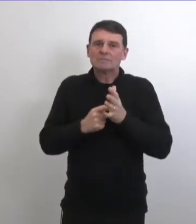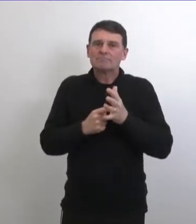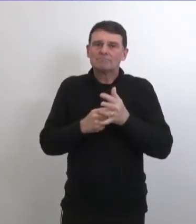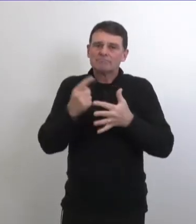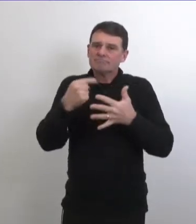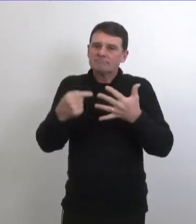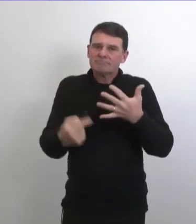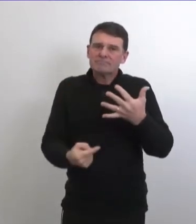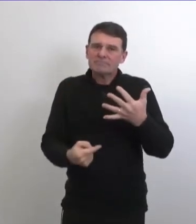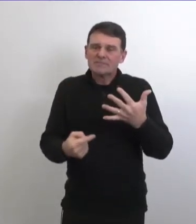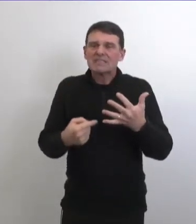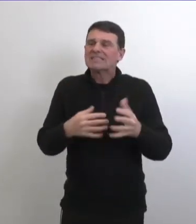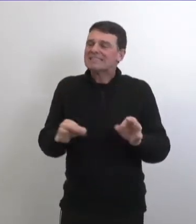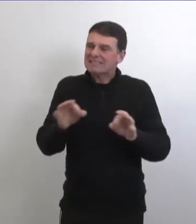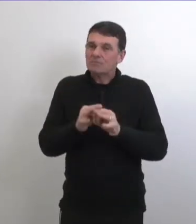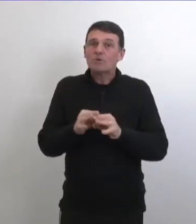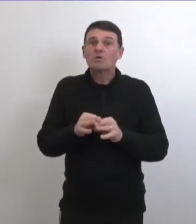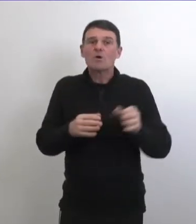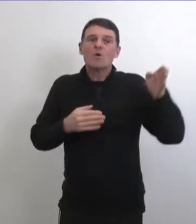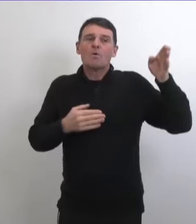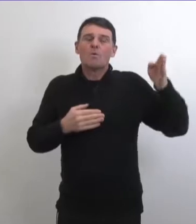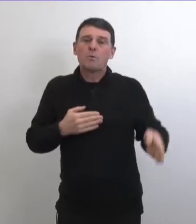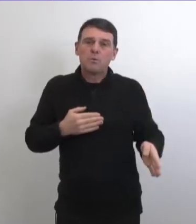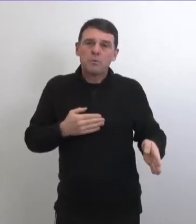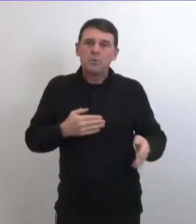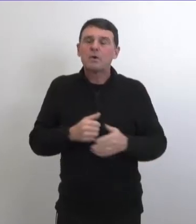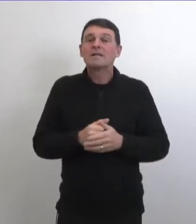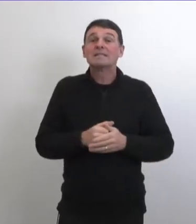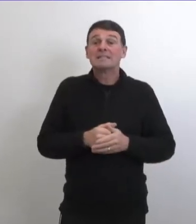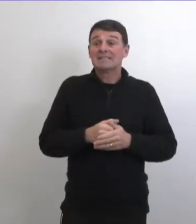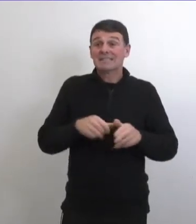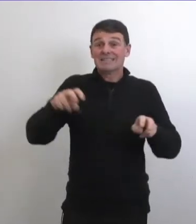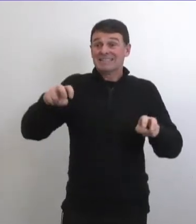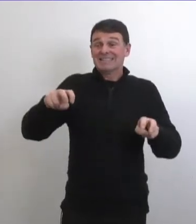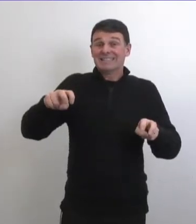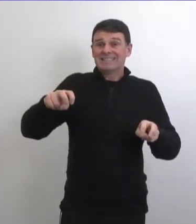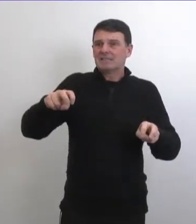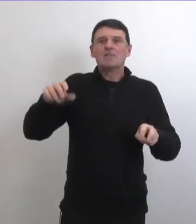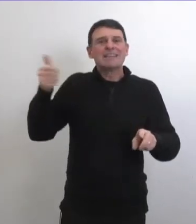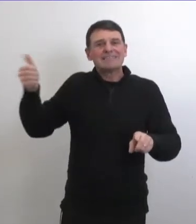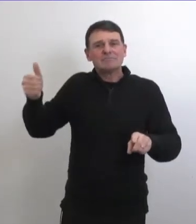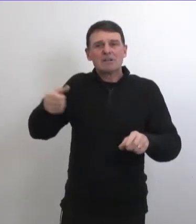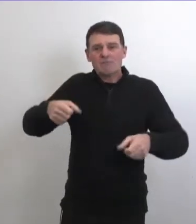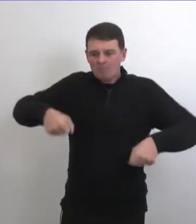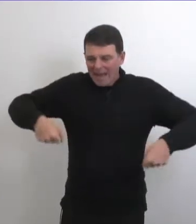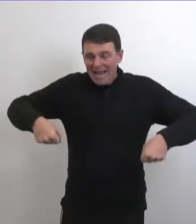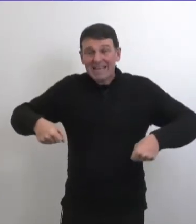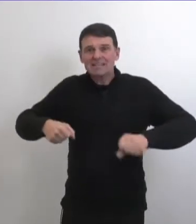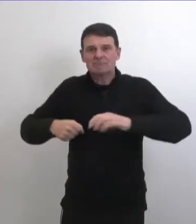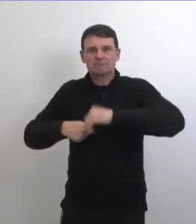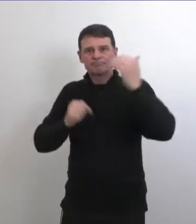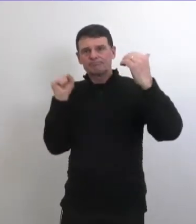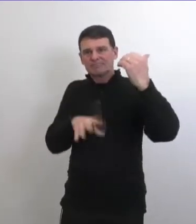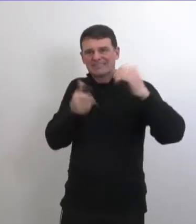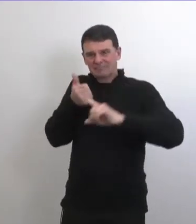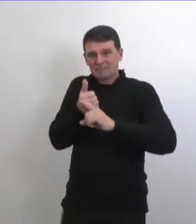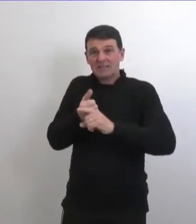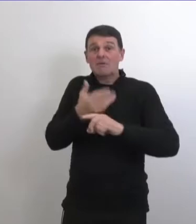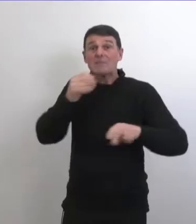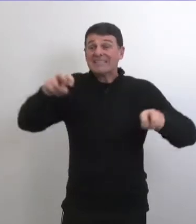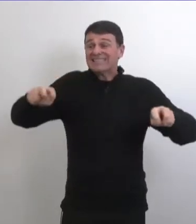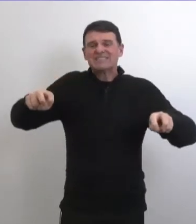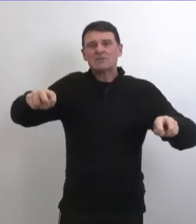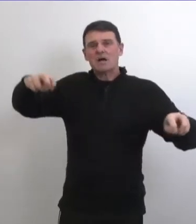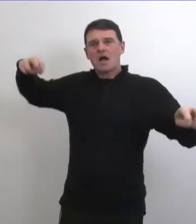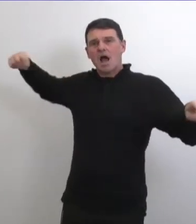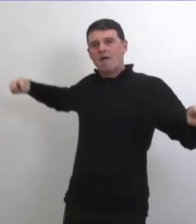précautions qui doivent être prises nous pouvons vous demander par exemple ouvrir la fenêtre s'assurer que